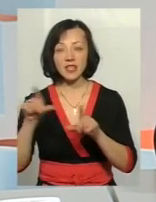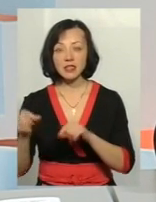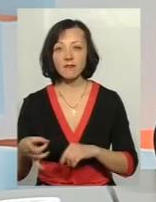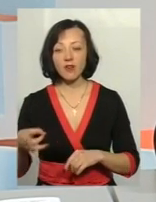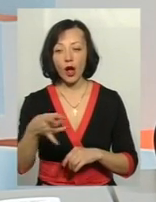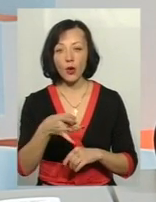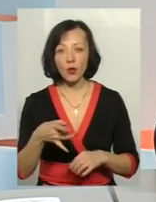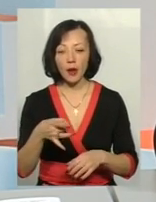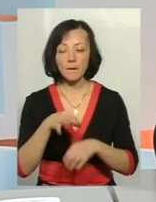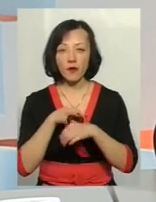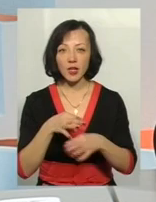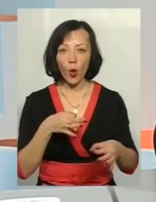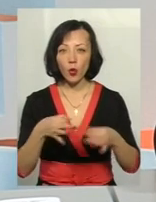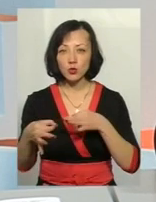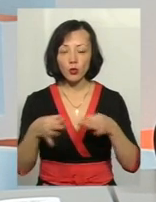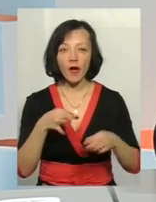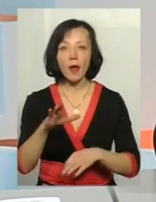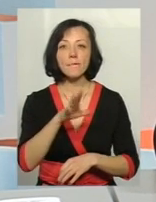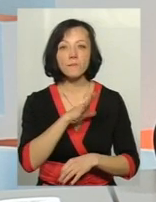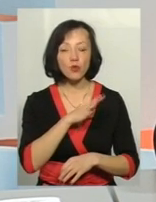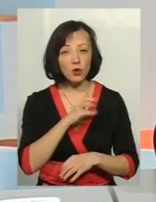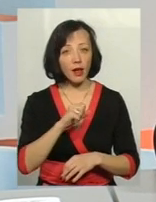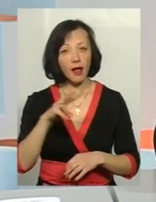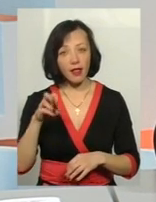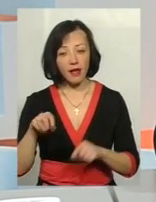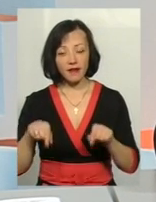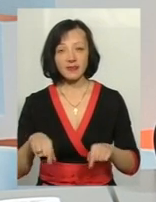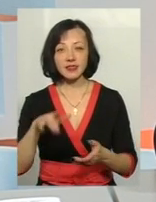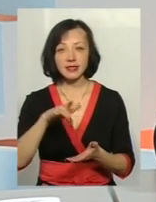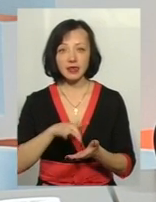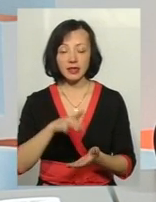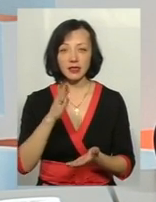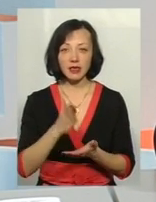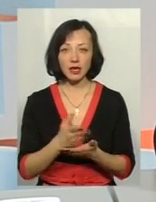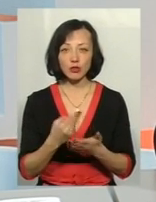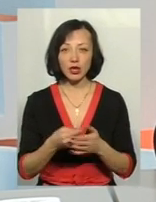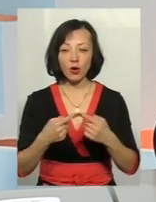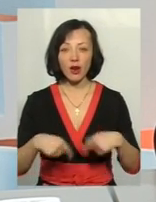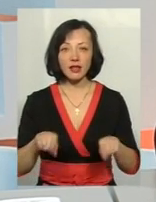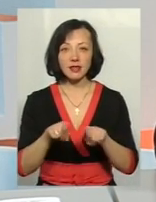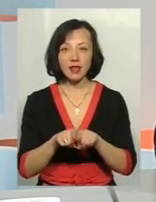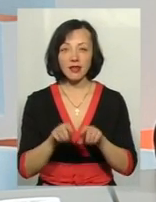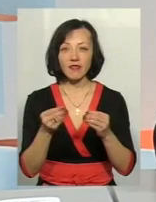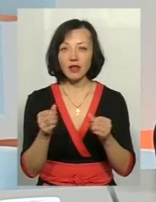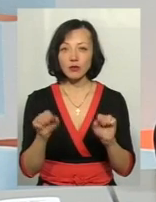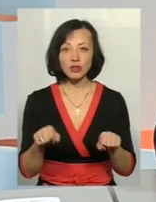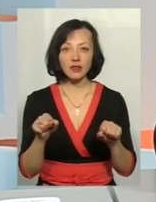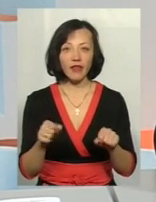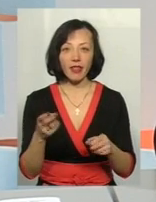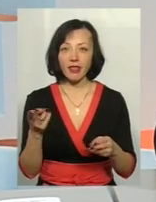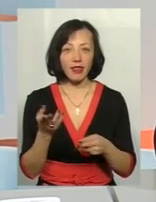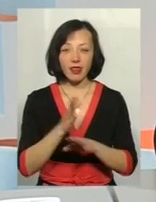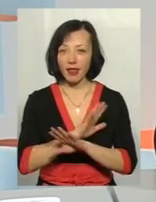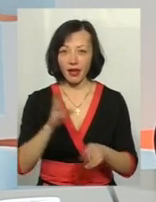проведення консультувань, вони, звичайно, були. Але в центрі є бюджетні організації, і можливості фінансові вони не є якісь там безлімітні, так?